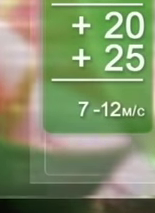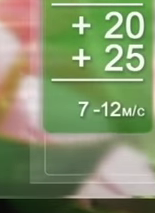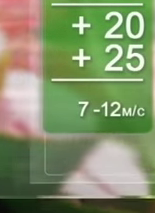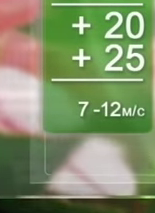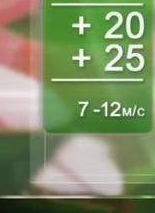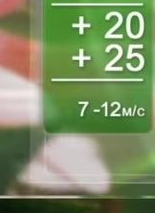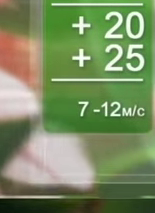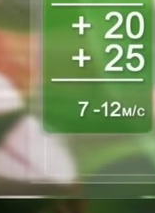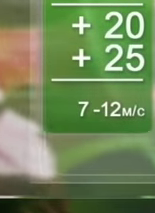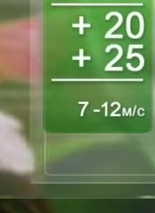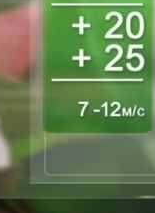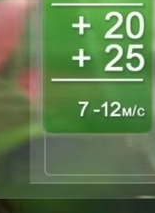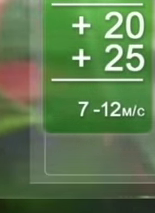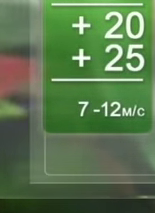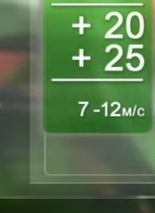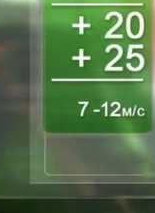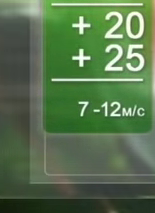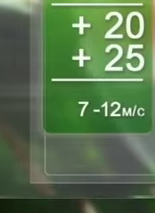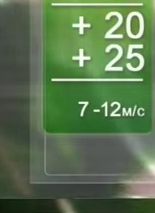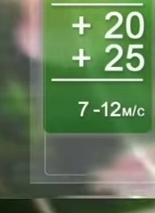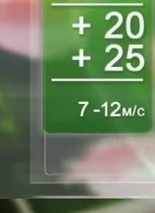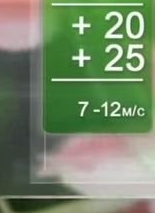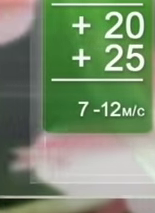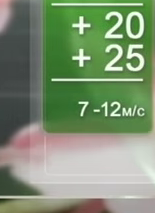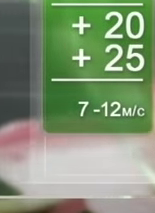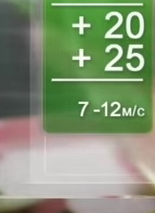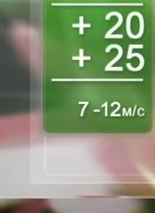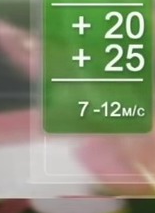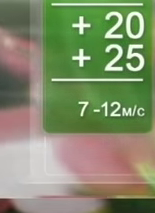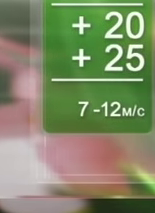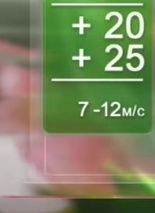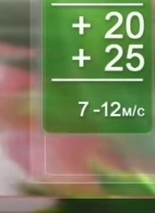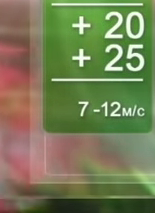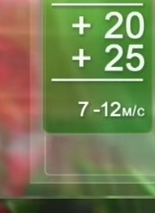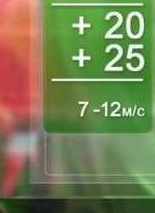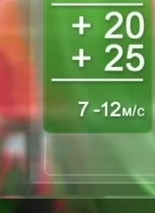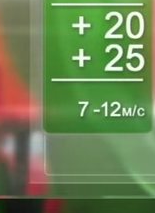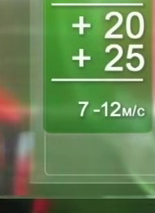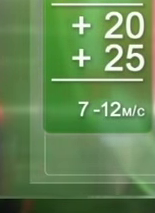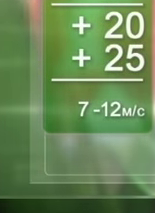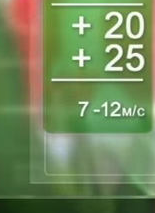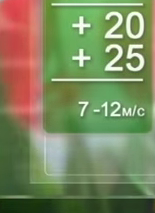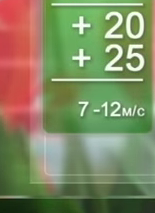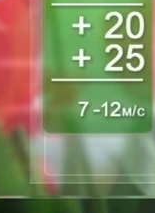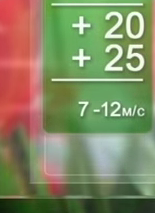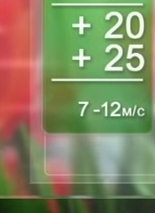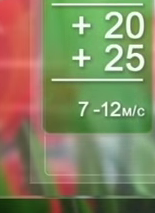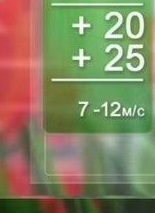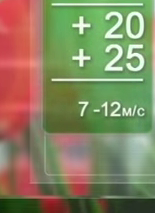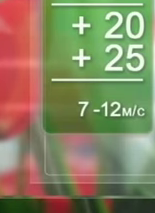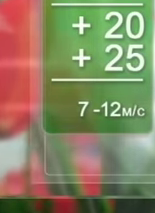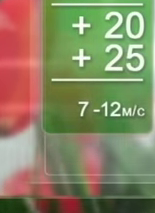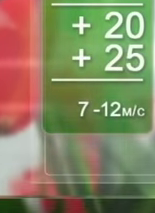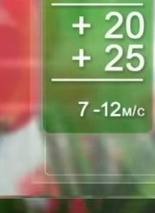три доби переважно без опадів. Температура повітря поступово підвищиться. Нічна – до 11-16, день – до 23-28